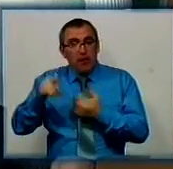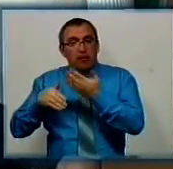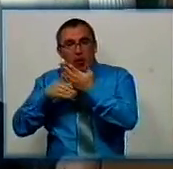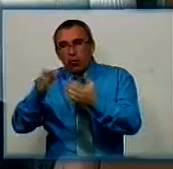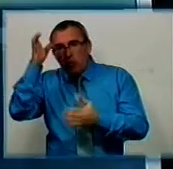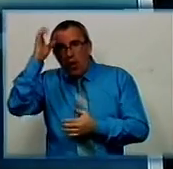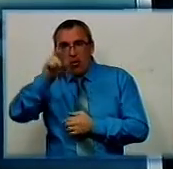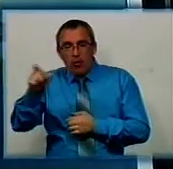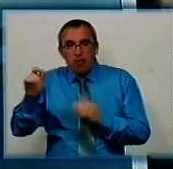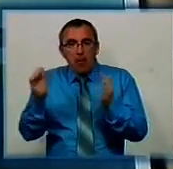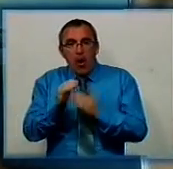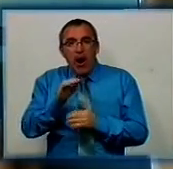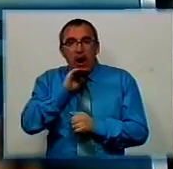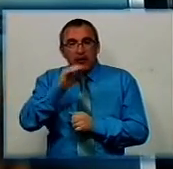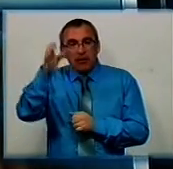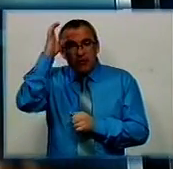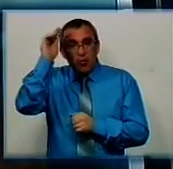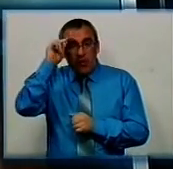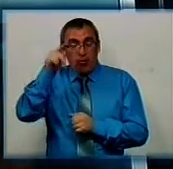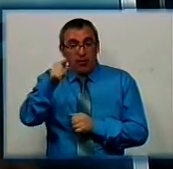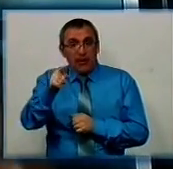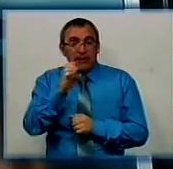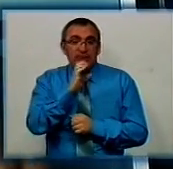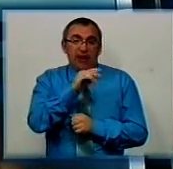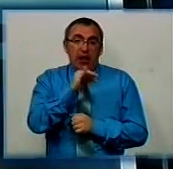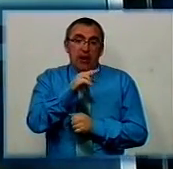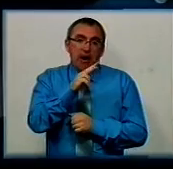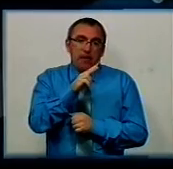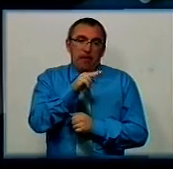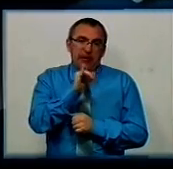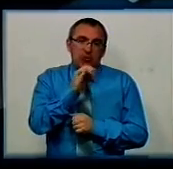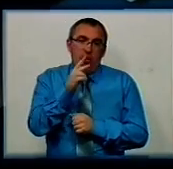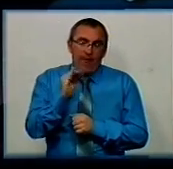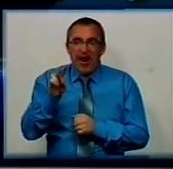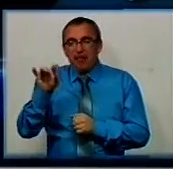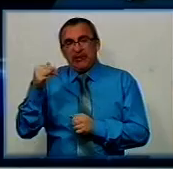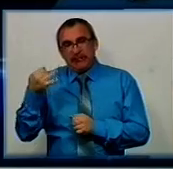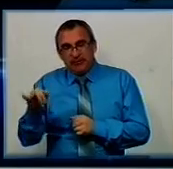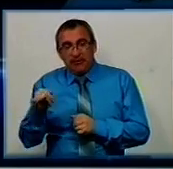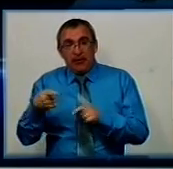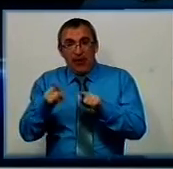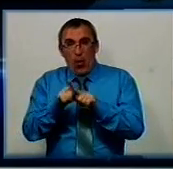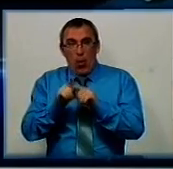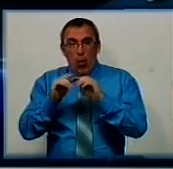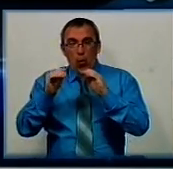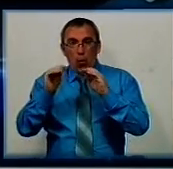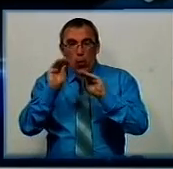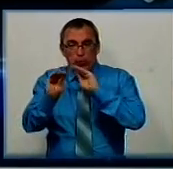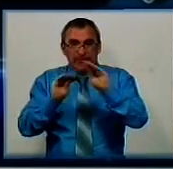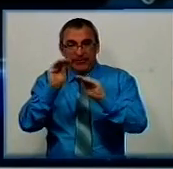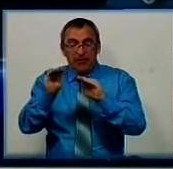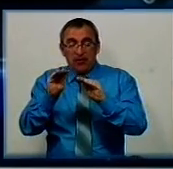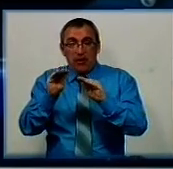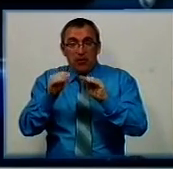керівники Малої академії наук, де навчається юнак Світлана Піскова та Сергій Камінський. Така установка, яку запропонував він, і навіть не зміг